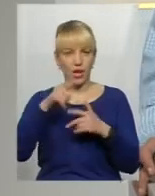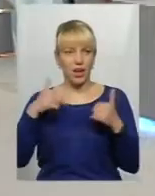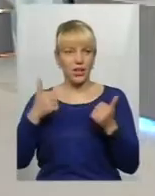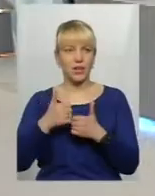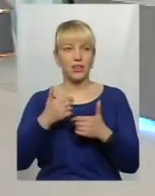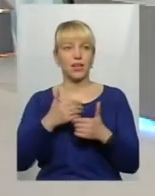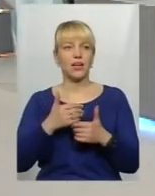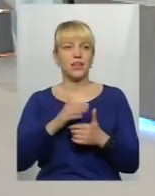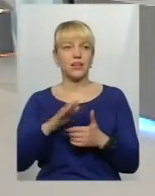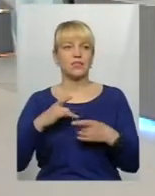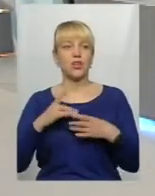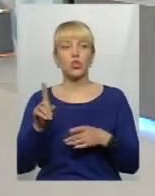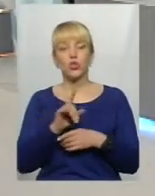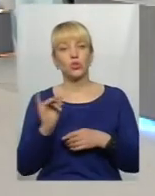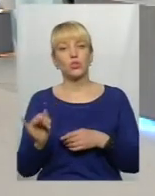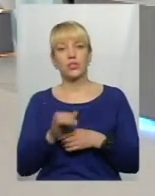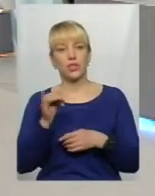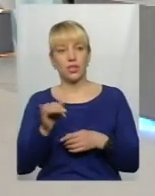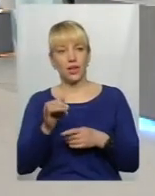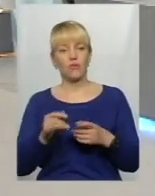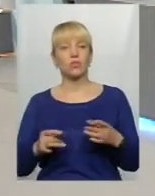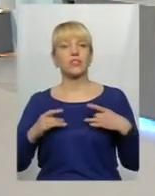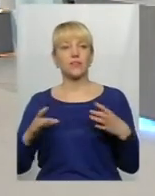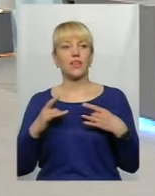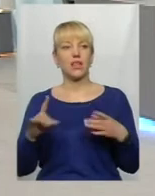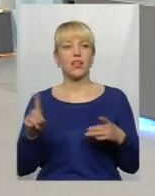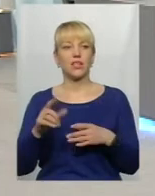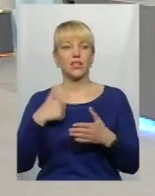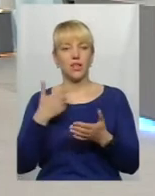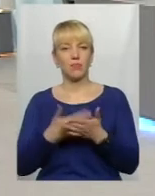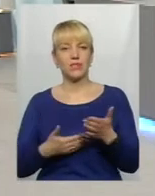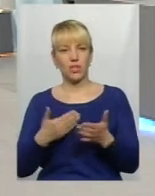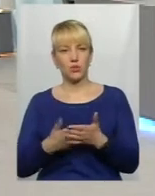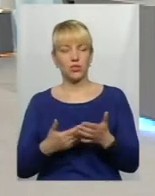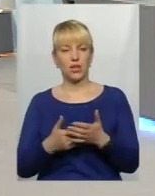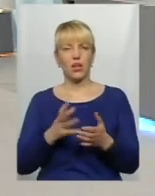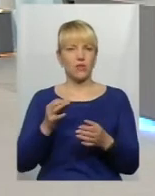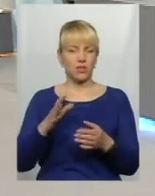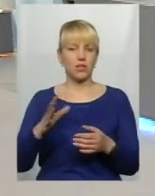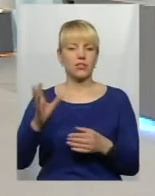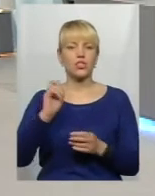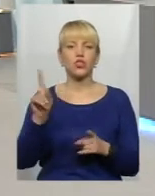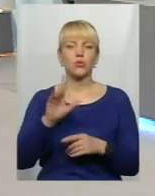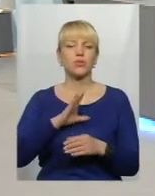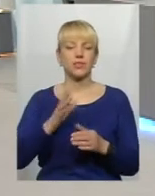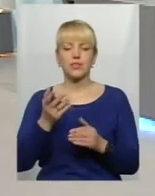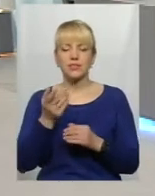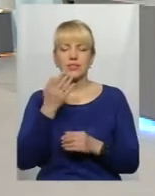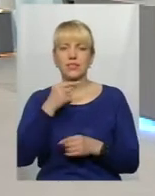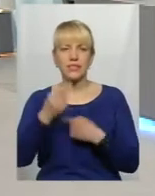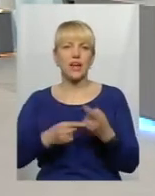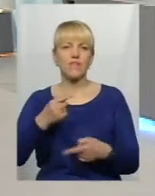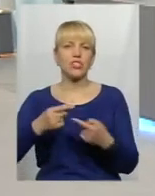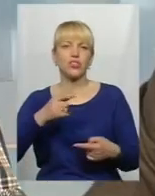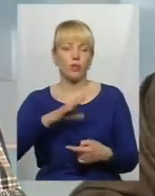святкують. А, до речі, що цікаво, свята, які нам здаються, от усталиними, чому? Що вони були завжди і це є, оце більше